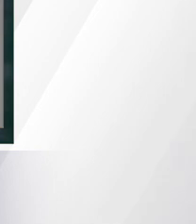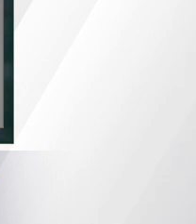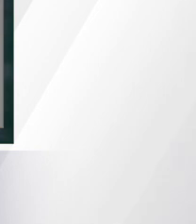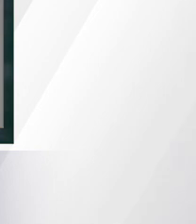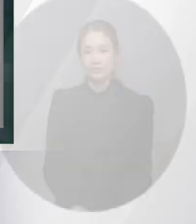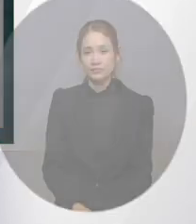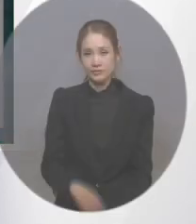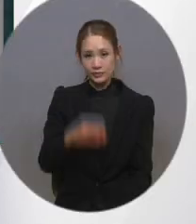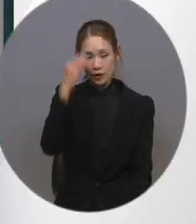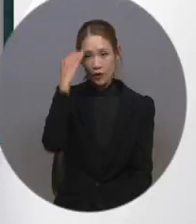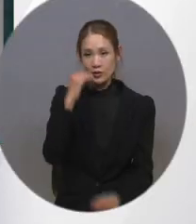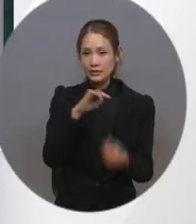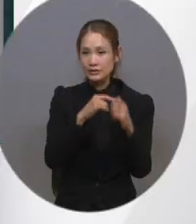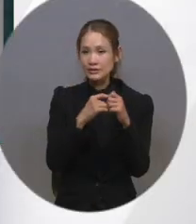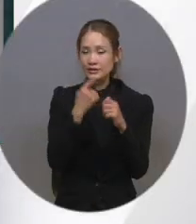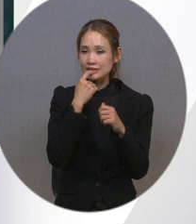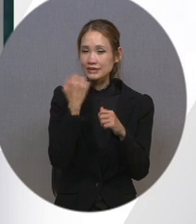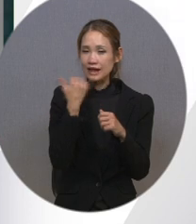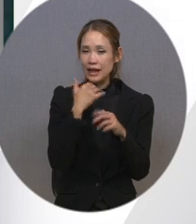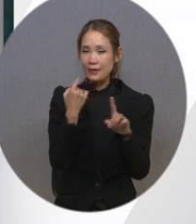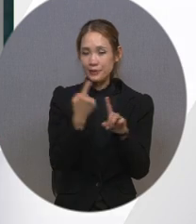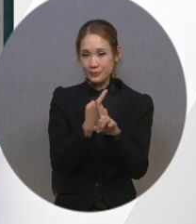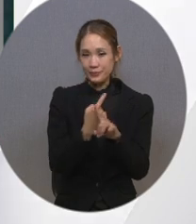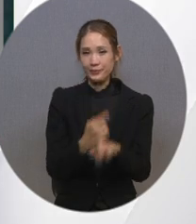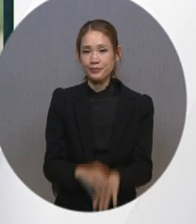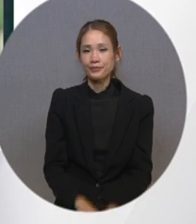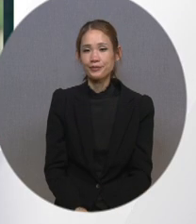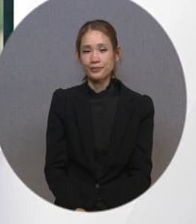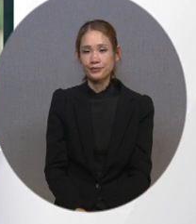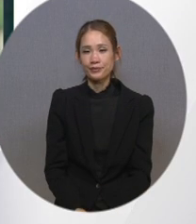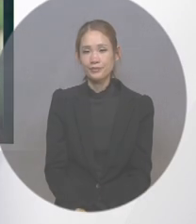검정색 글씨, 흰색 배경 자막입니다.